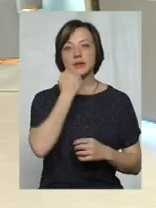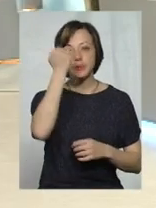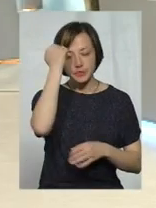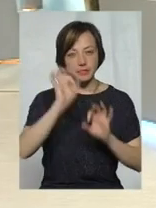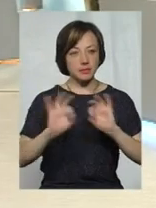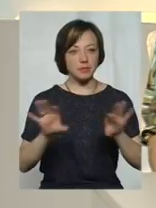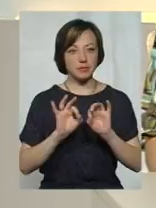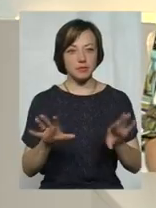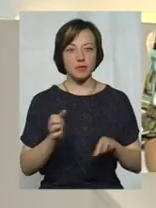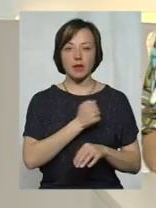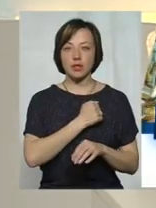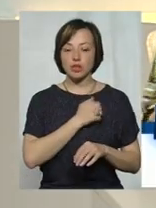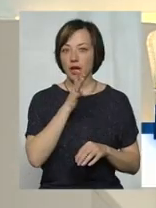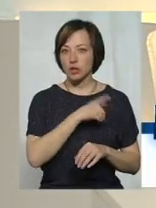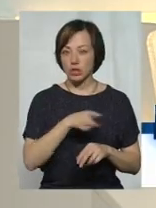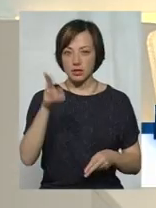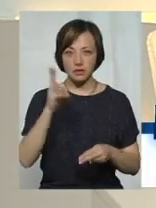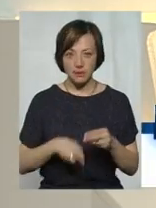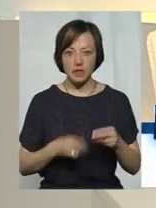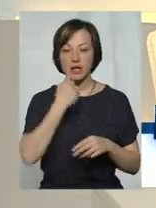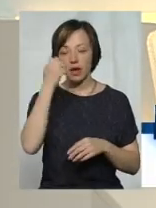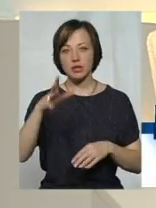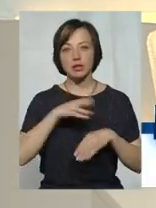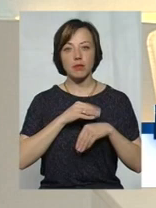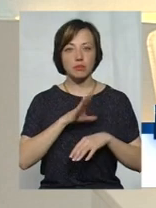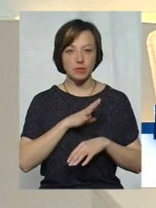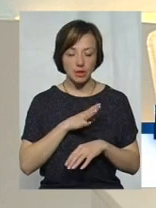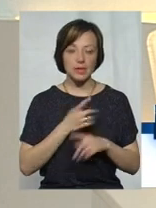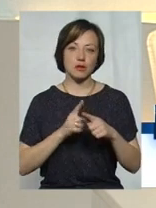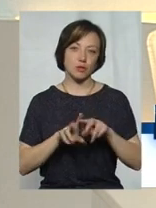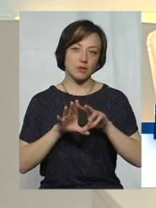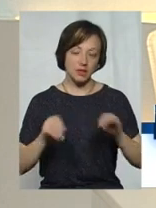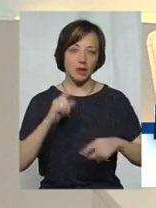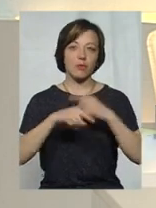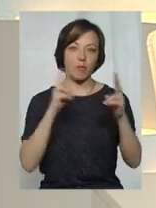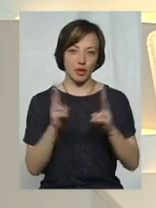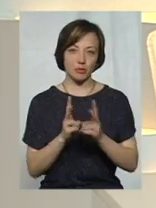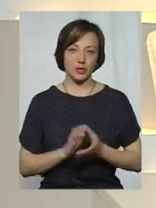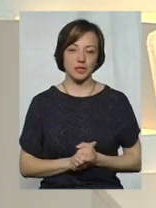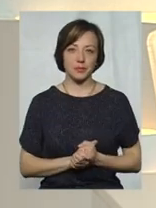роз'яснення. На жаль, наш час уже вичерпений. Дякую всім, хто був з нами. На цьому все. Побачимось.